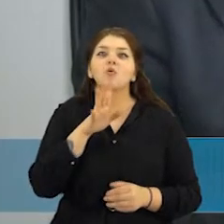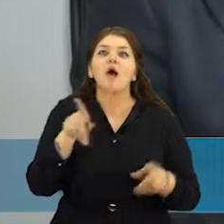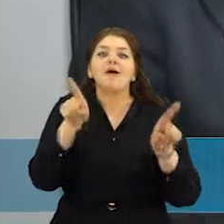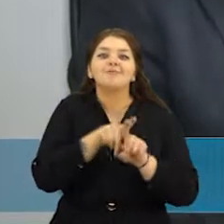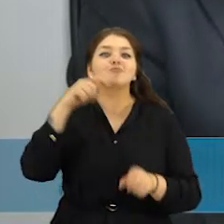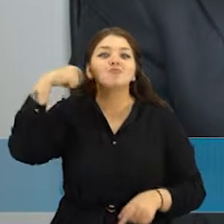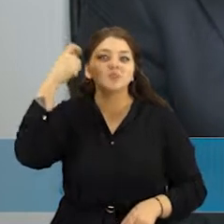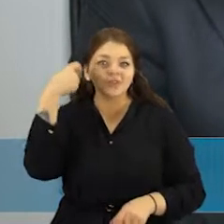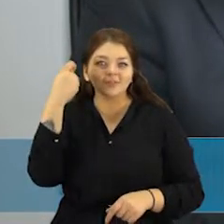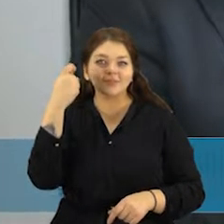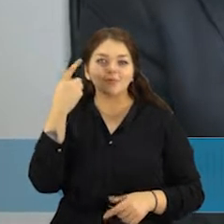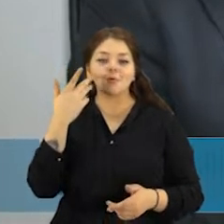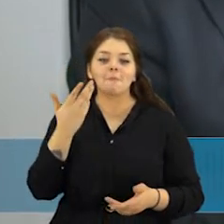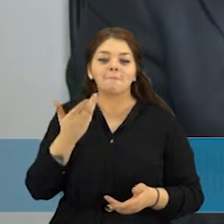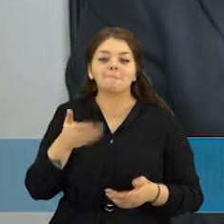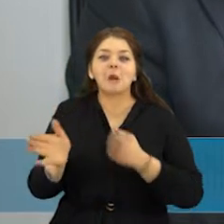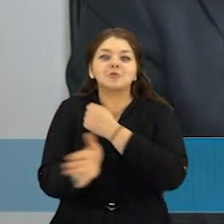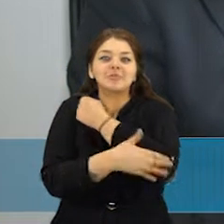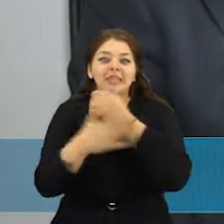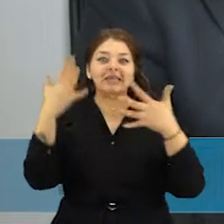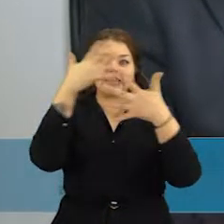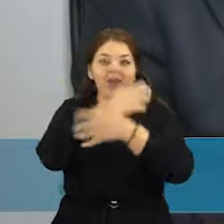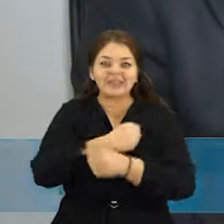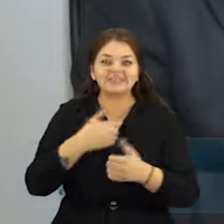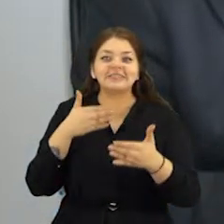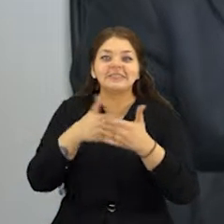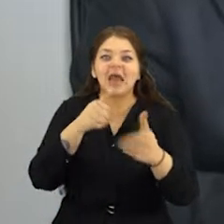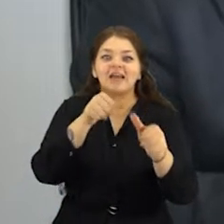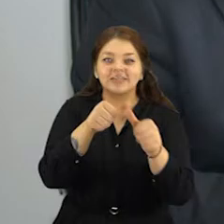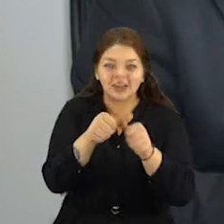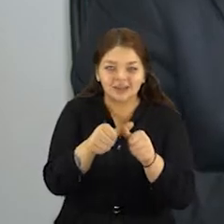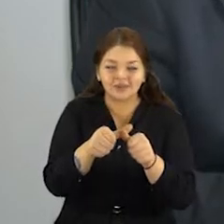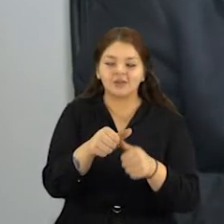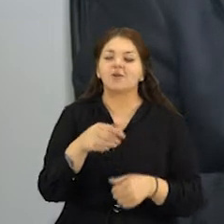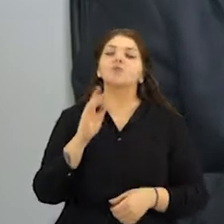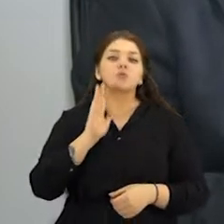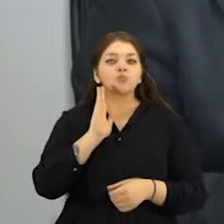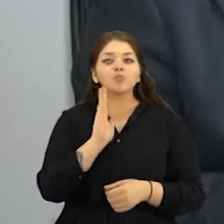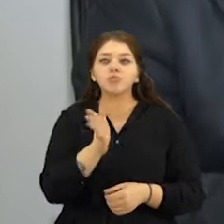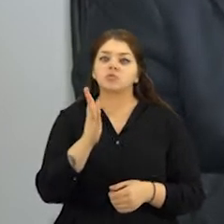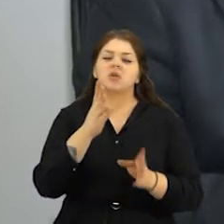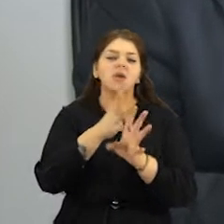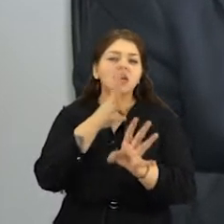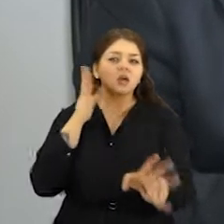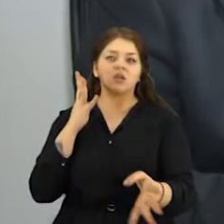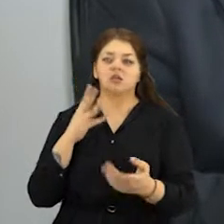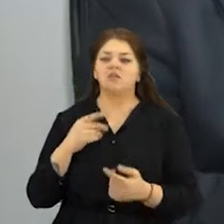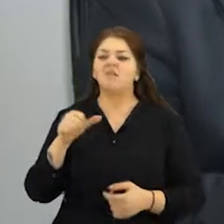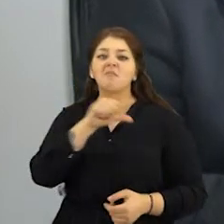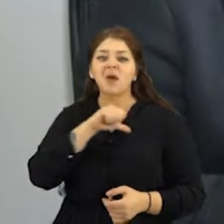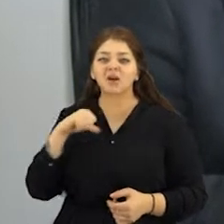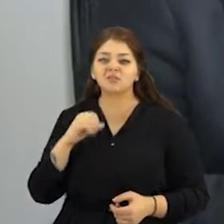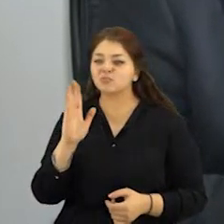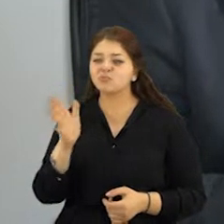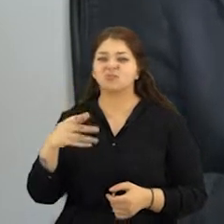nebūtų taip kaip studentui netrūktų vienos nakties iki egzaminų. Bus didelės eilės, tada jau busim ir